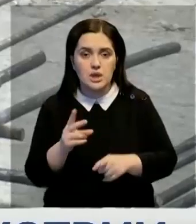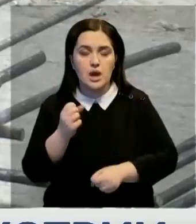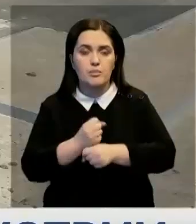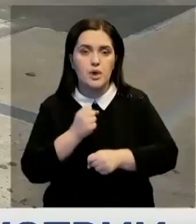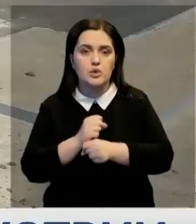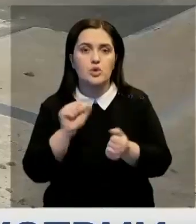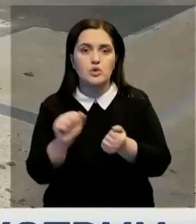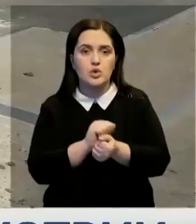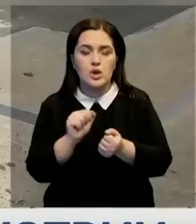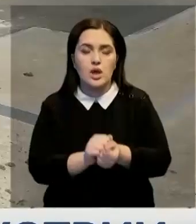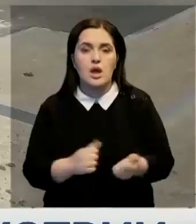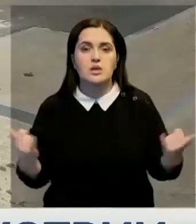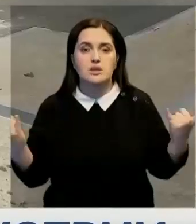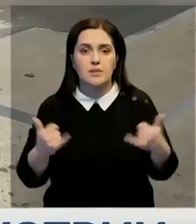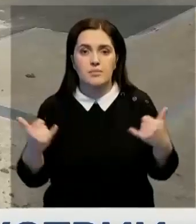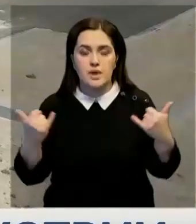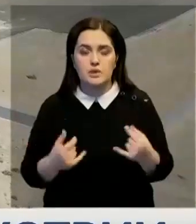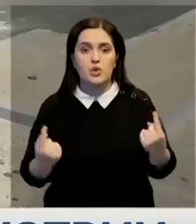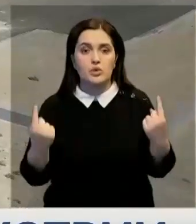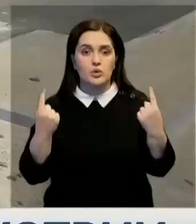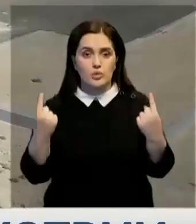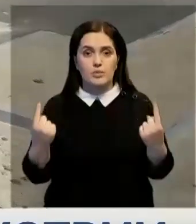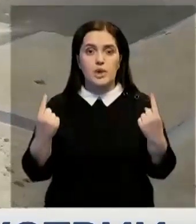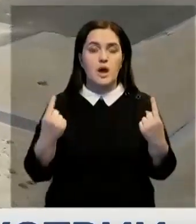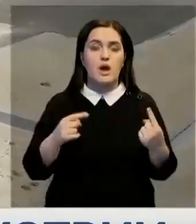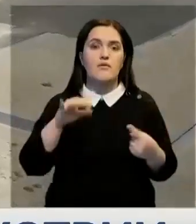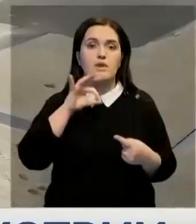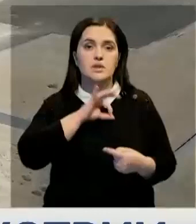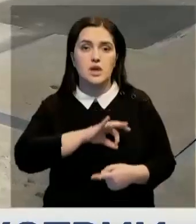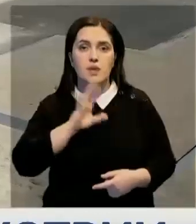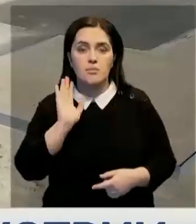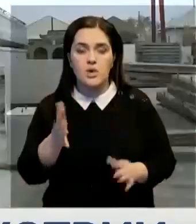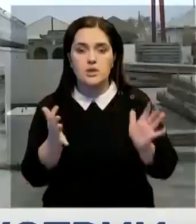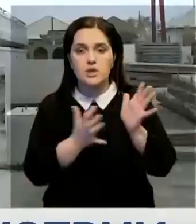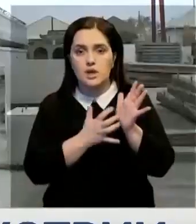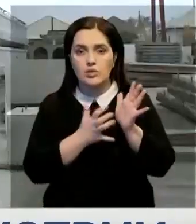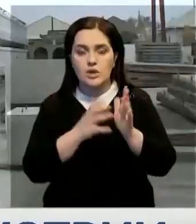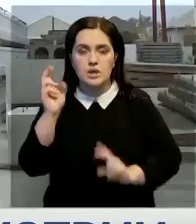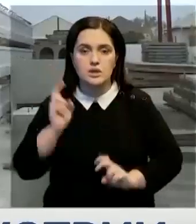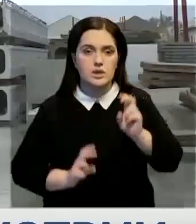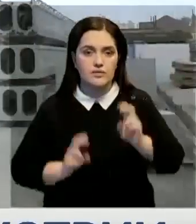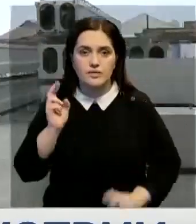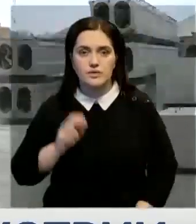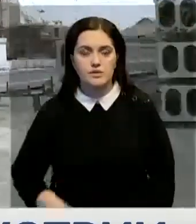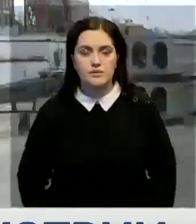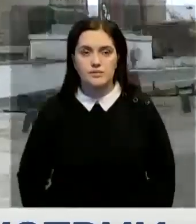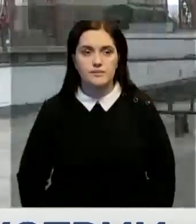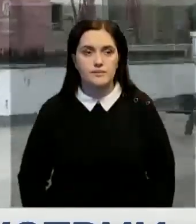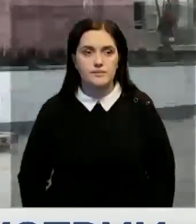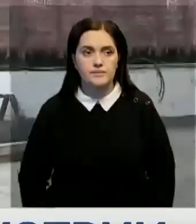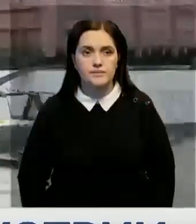сухих смесей. А к юбилею независимости страны в эксплуатацию ведут стекольный завод. Райхан Тажибаева, Канат Нсибаев,